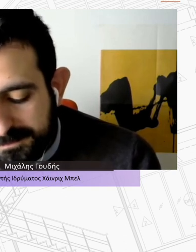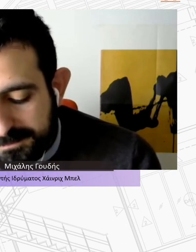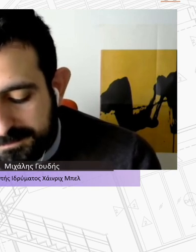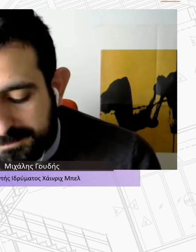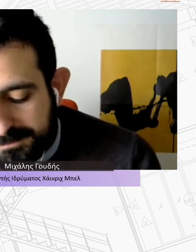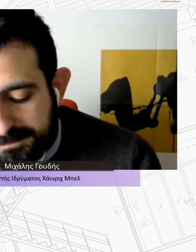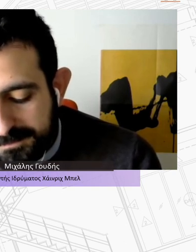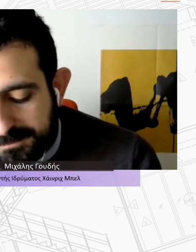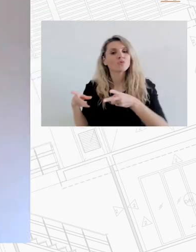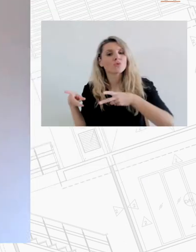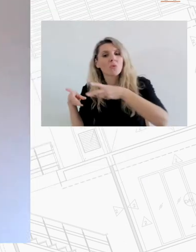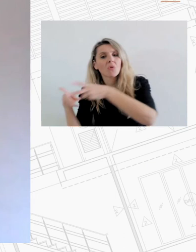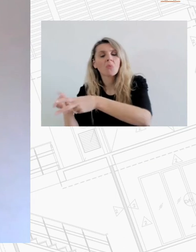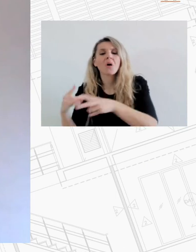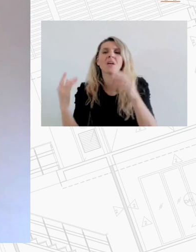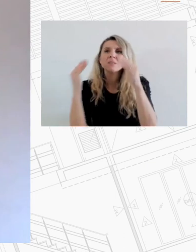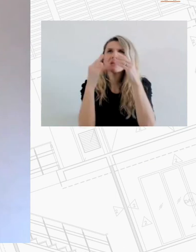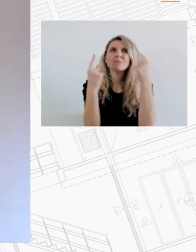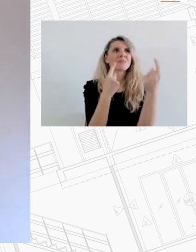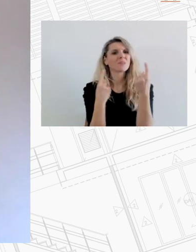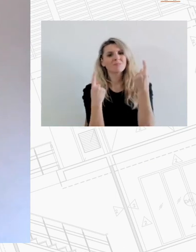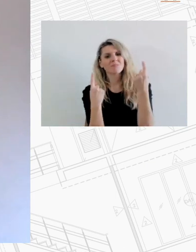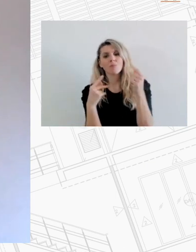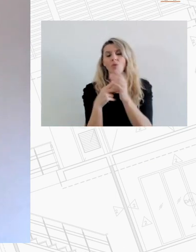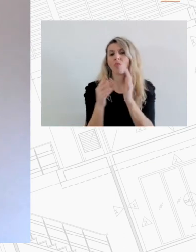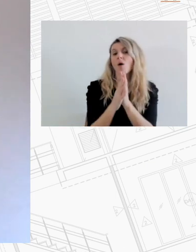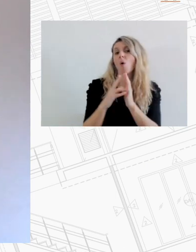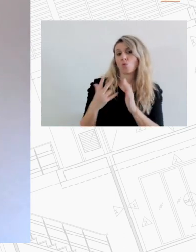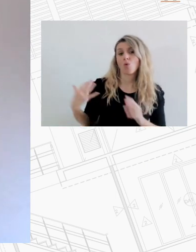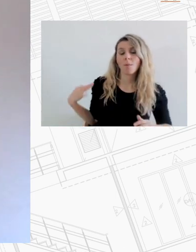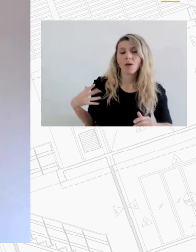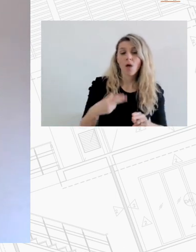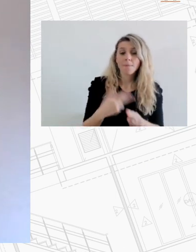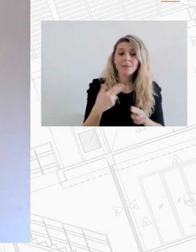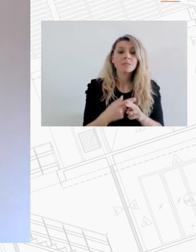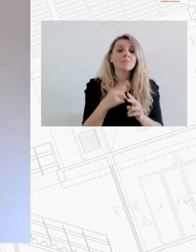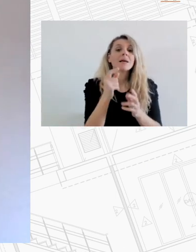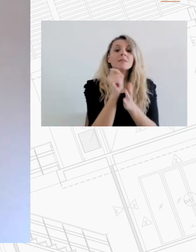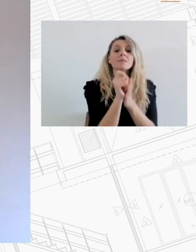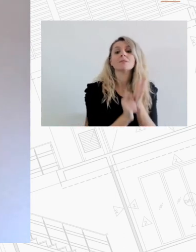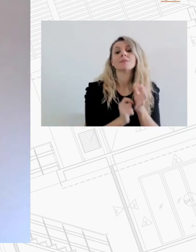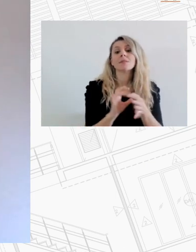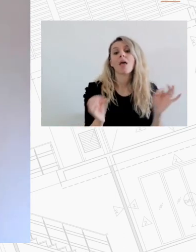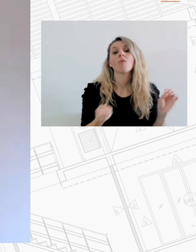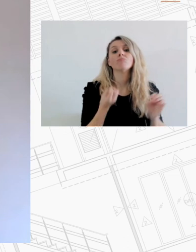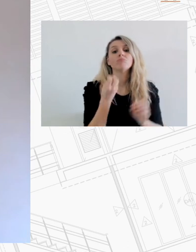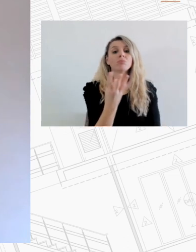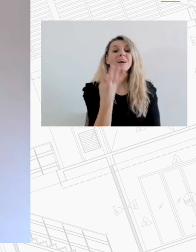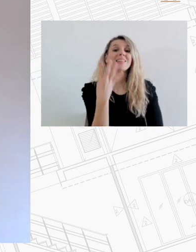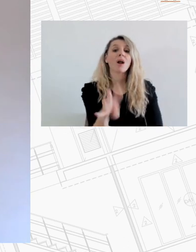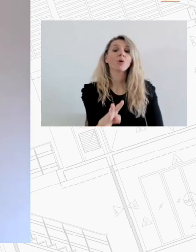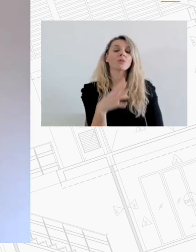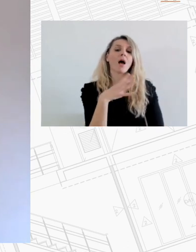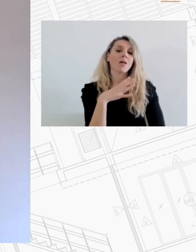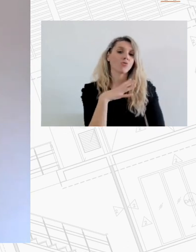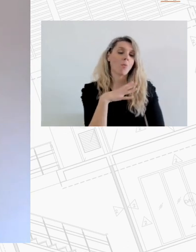ανθρώπους που ζουν σε επισφαλείς συνθήκες από το 2018 μέτρησαν περίπου 400 ανθρώπους σε συνθήκες αστεγίας